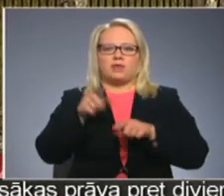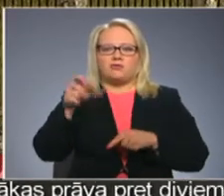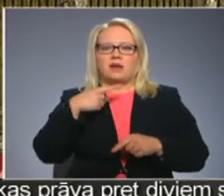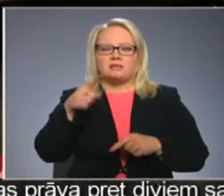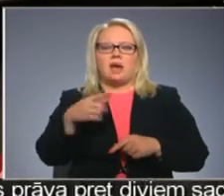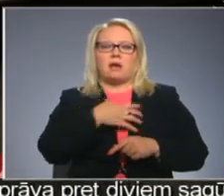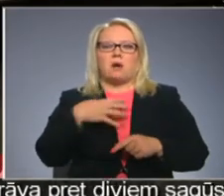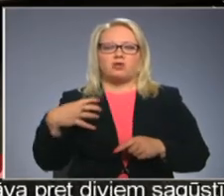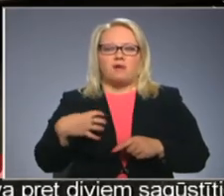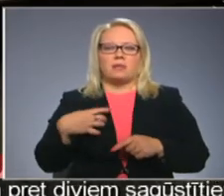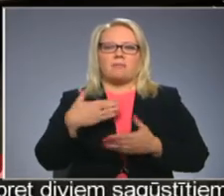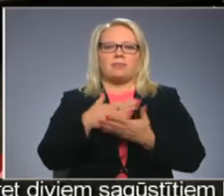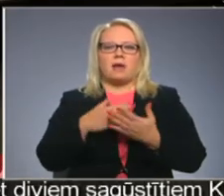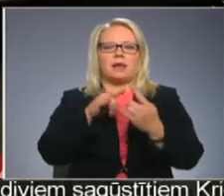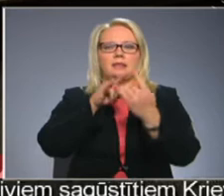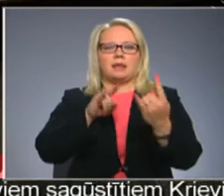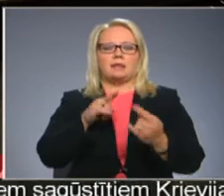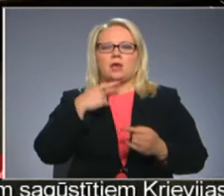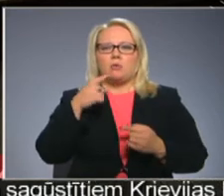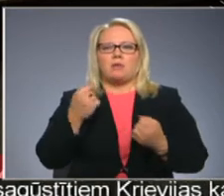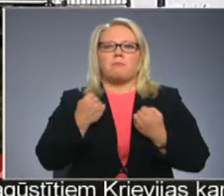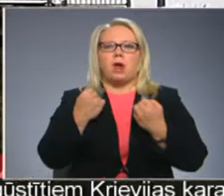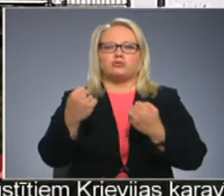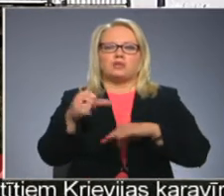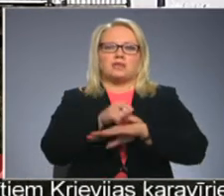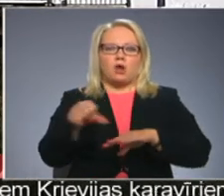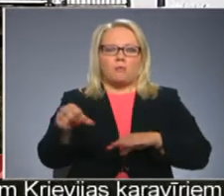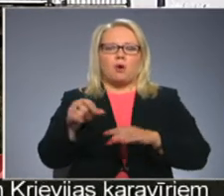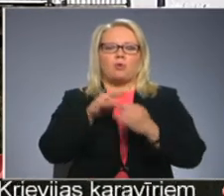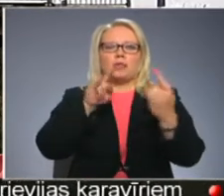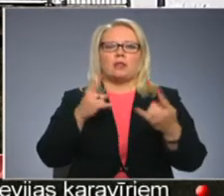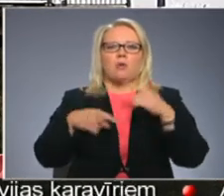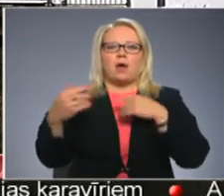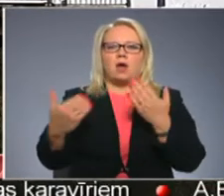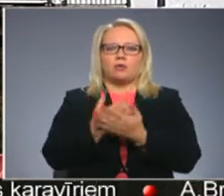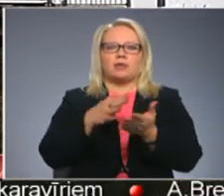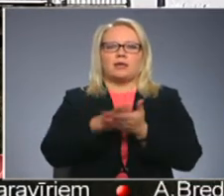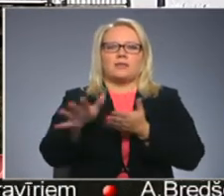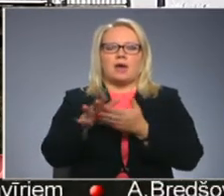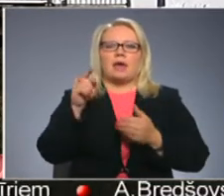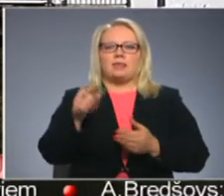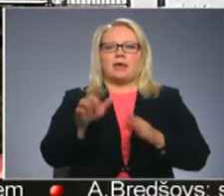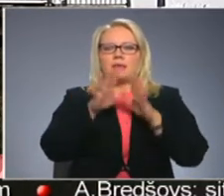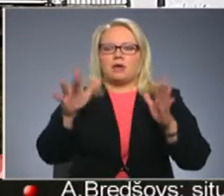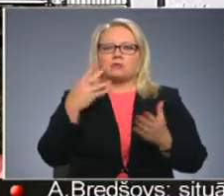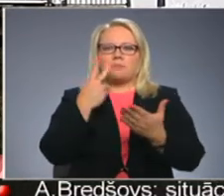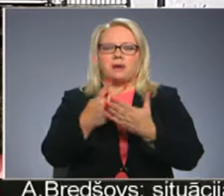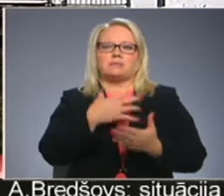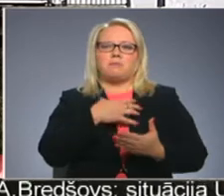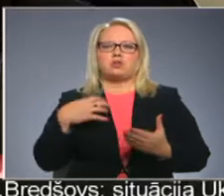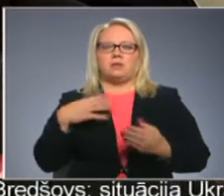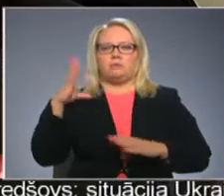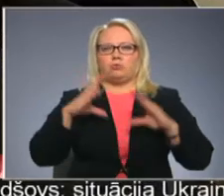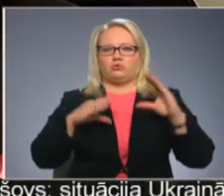noda pašvaldībā, daļai tiltu ir noteikti braukšanas ierobežojumi, un tiltu atjaunošanai tiek tērēts tik daudz, cik paredzēts pašvaldības